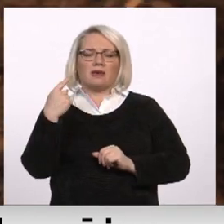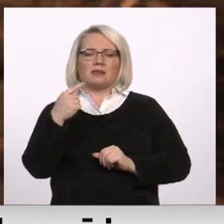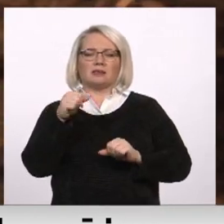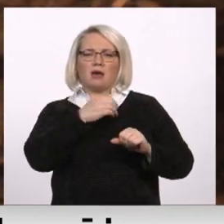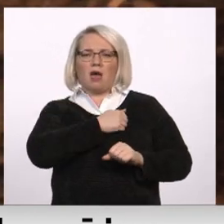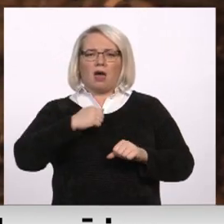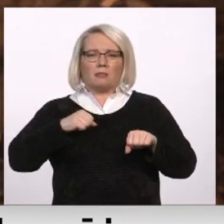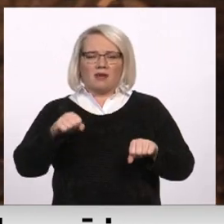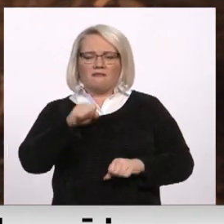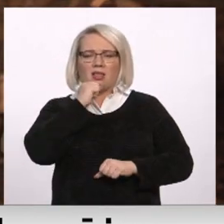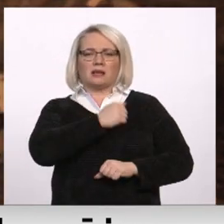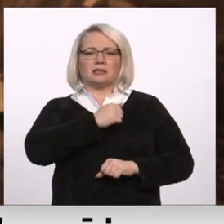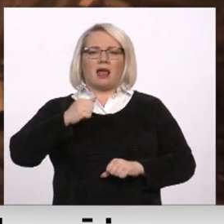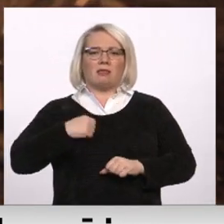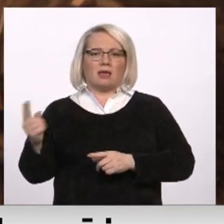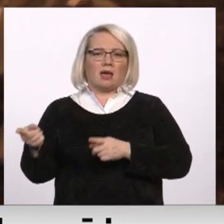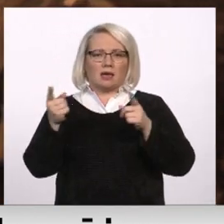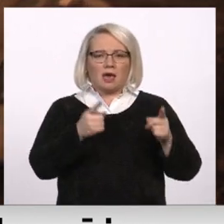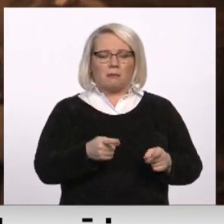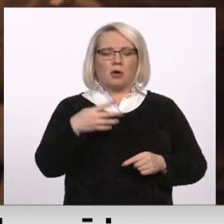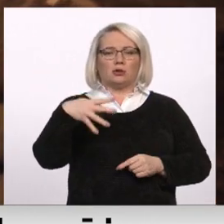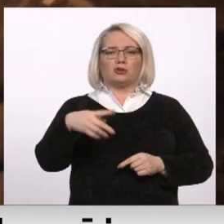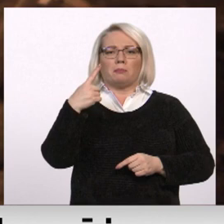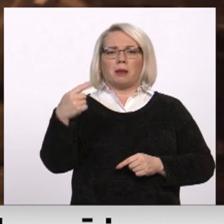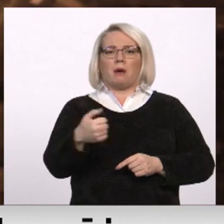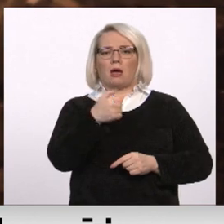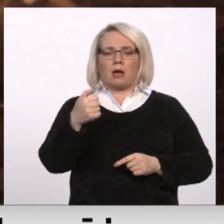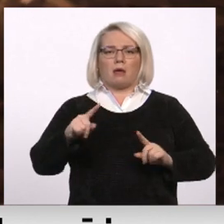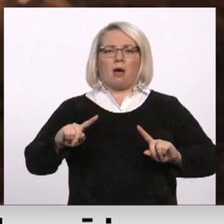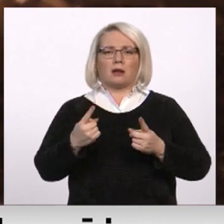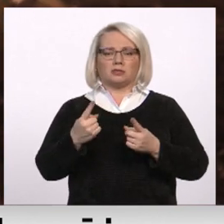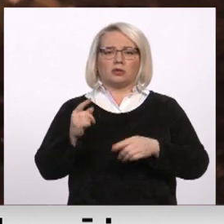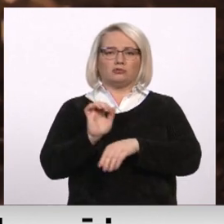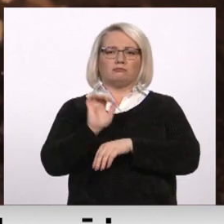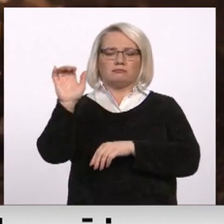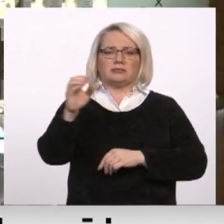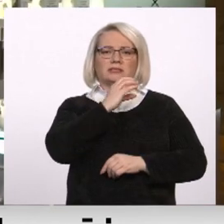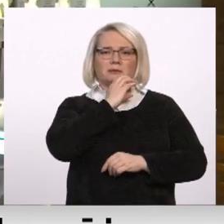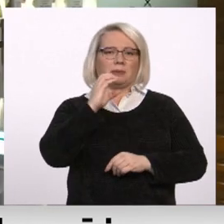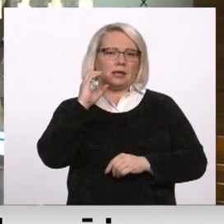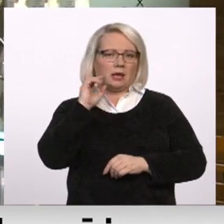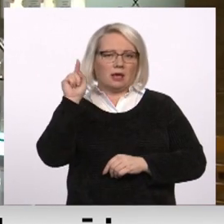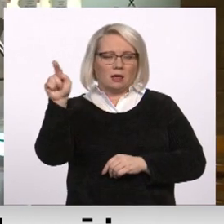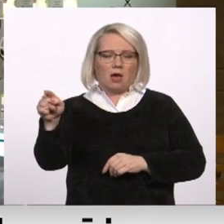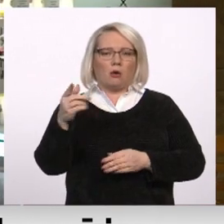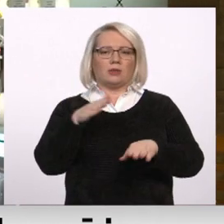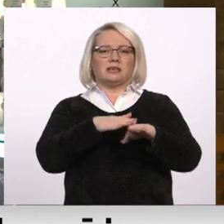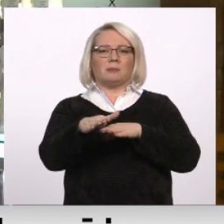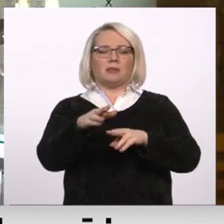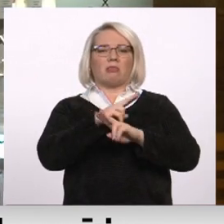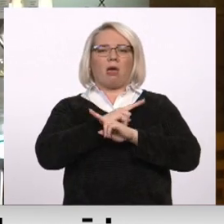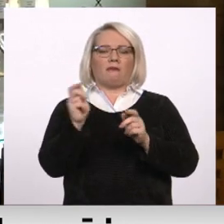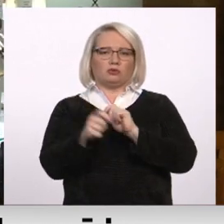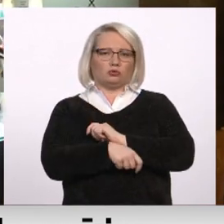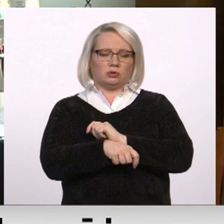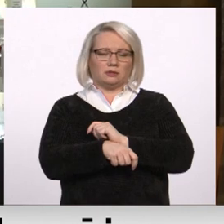strelnieku vienībām. 41. gadā ir aristēts un izsotīts uz Sibīriju, kur viņam piemēram ir izpildīts nāves sots.